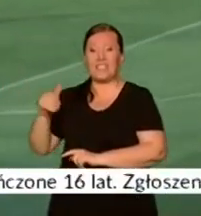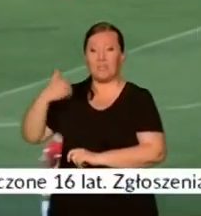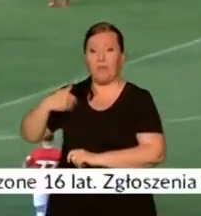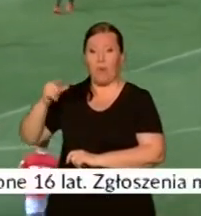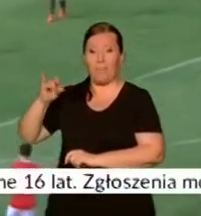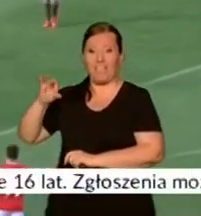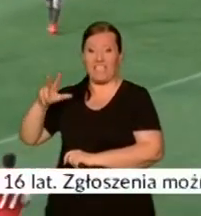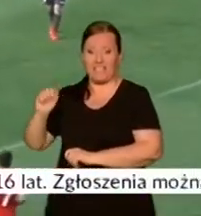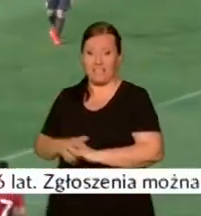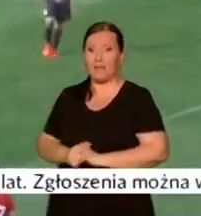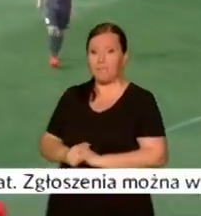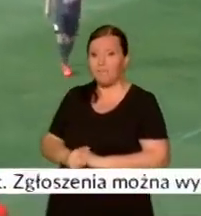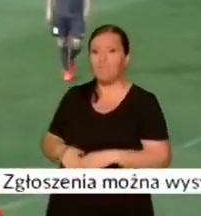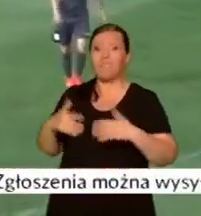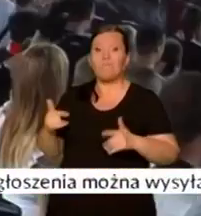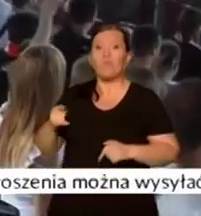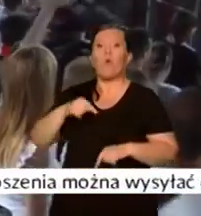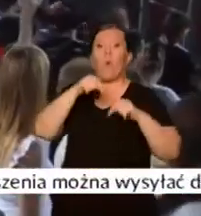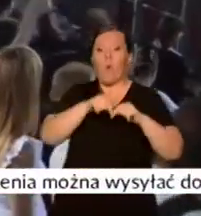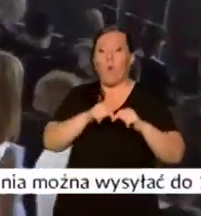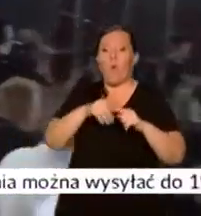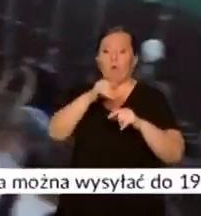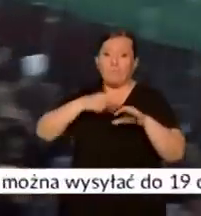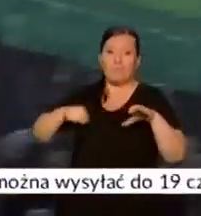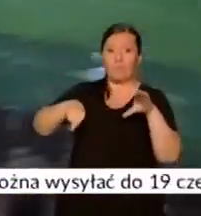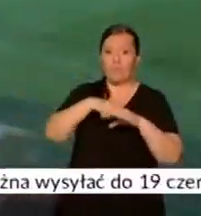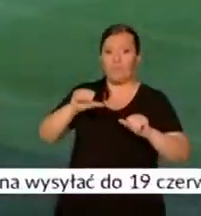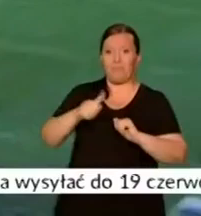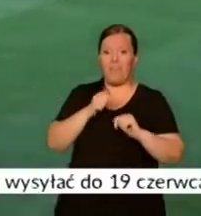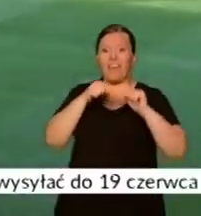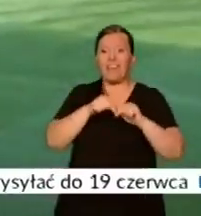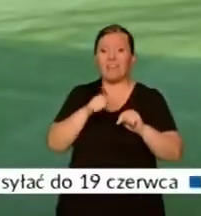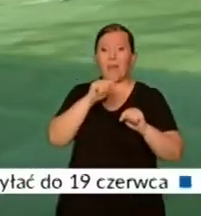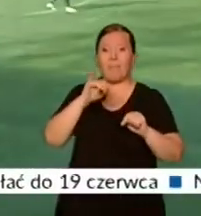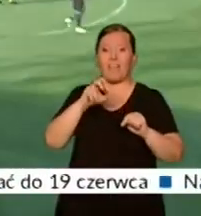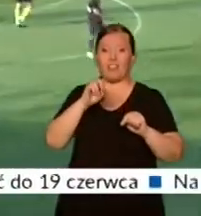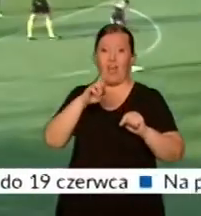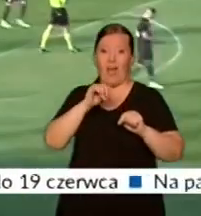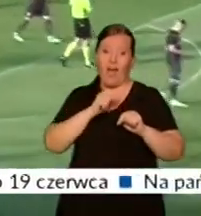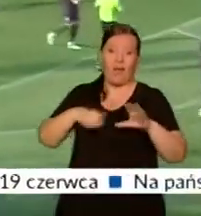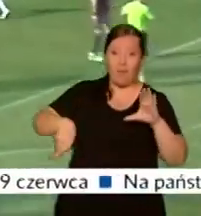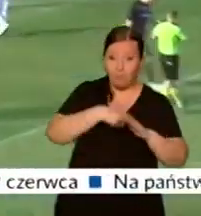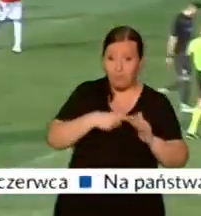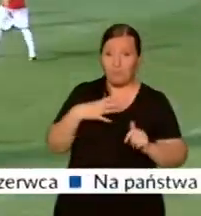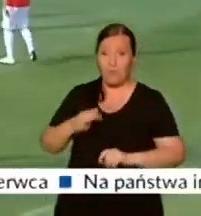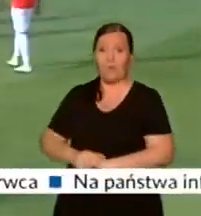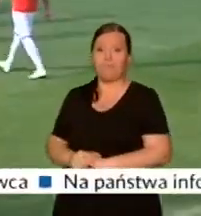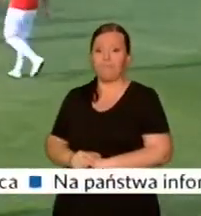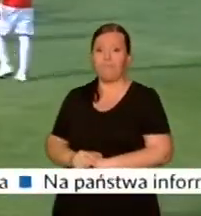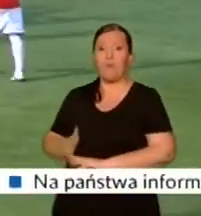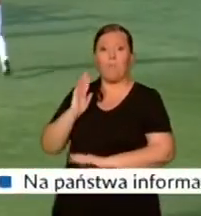22 minucie Cezary Sałczek podał do Krystiana Pieczary, a super snajper Polonii zaliczył 29. trafienie w tym sezonie.